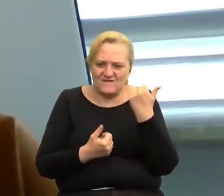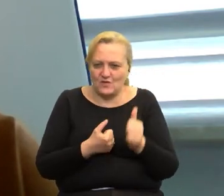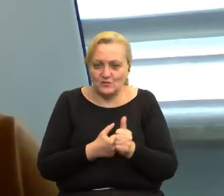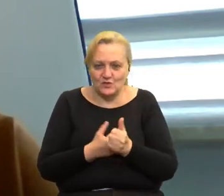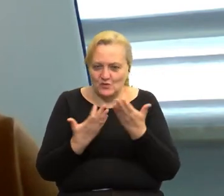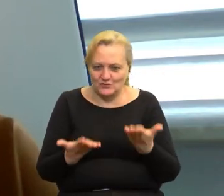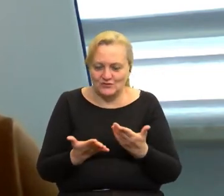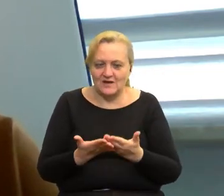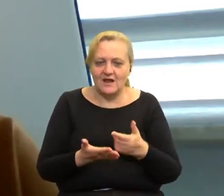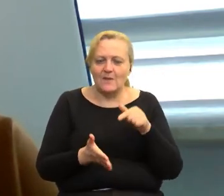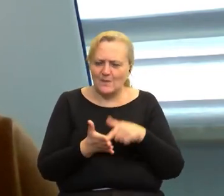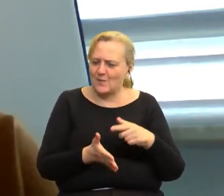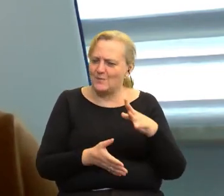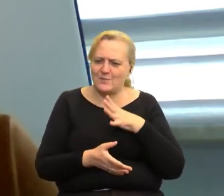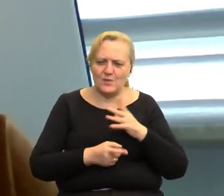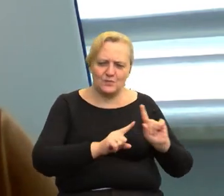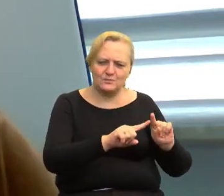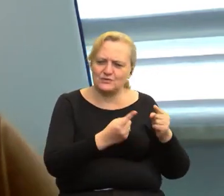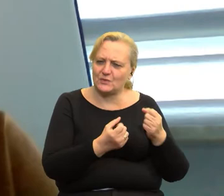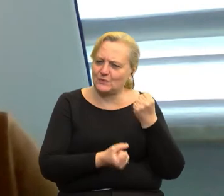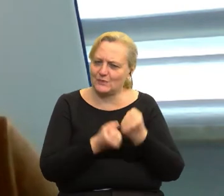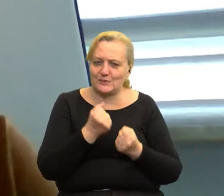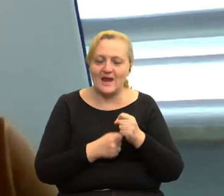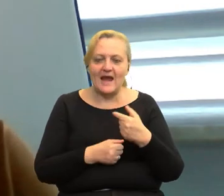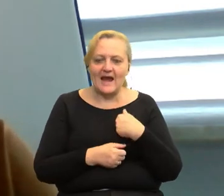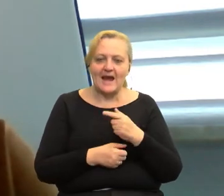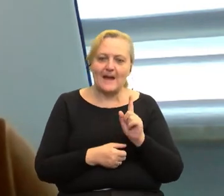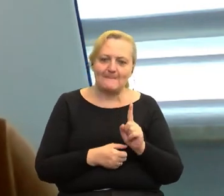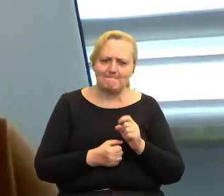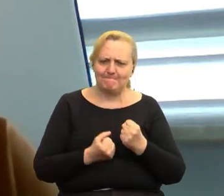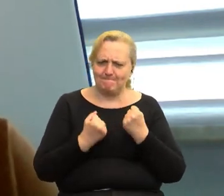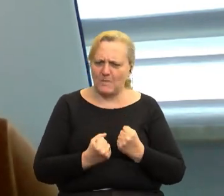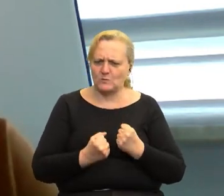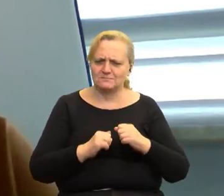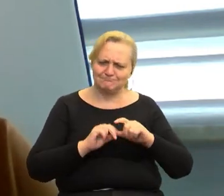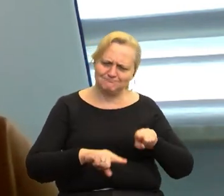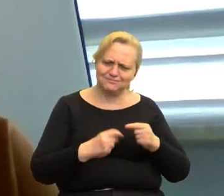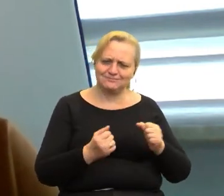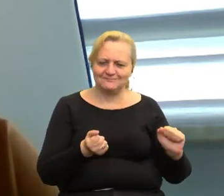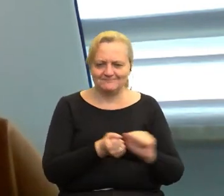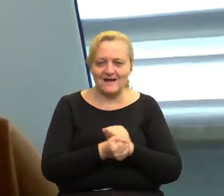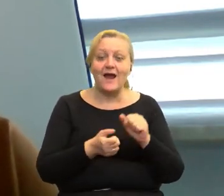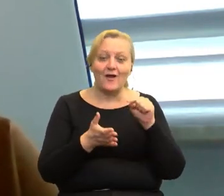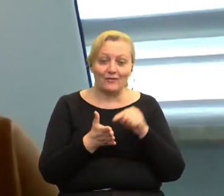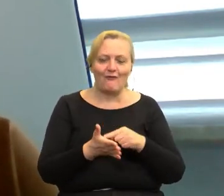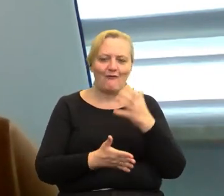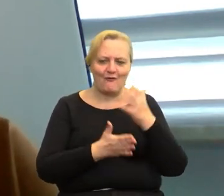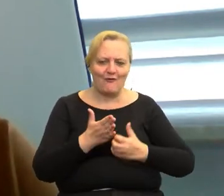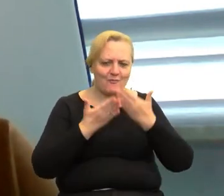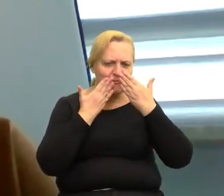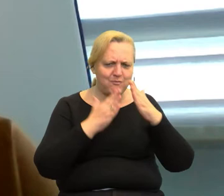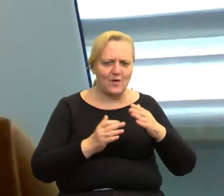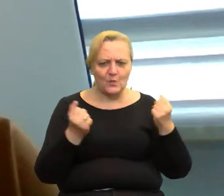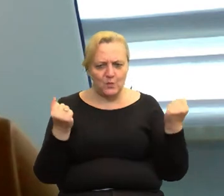więc była trudność. Nie ukrywam, że była, ale byliśmy widocznie mocno przekonywający i pokazaliśmy te korzyści dość